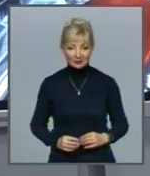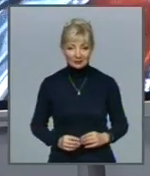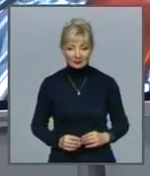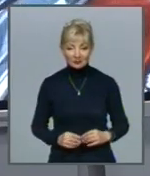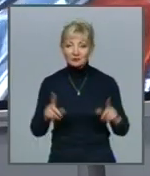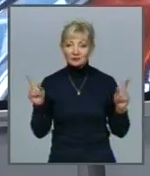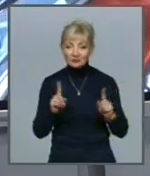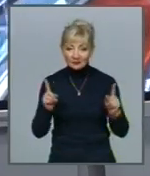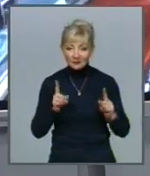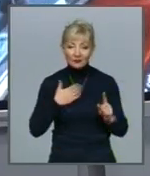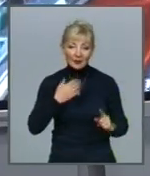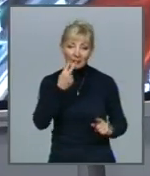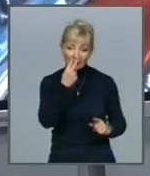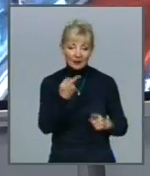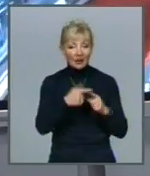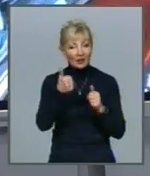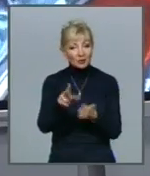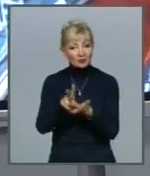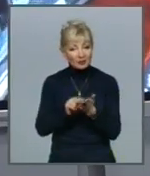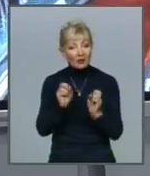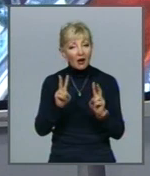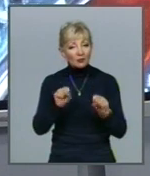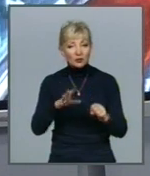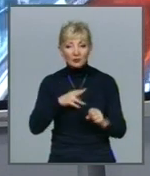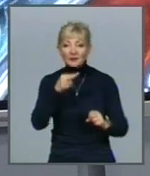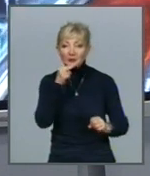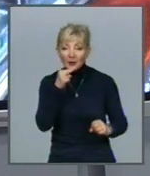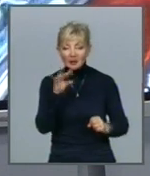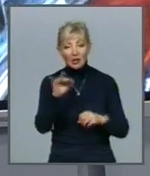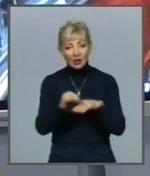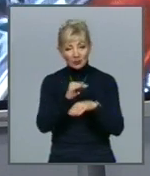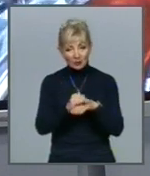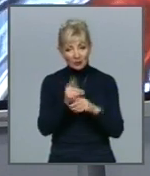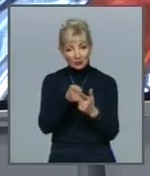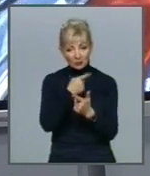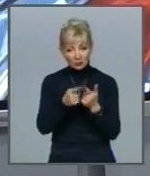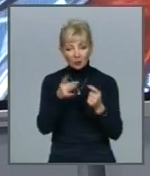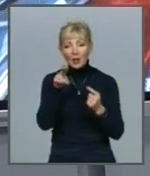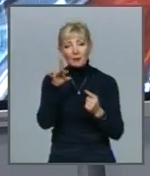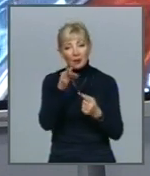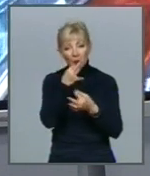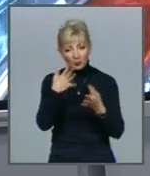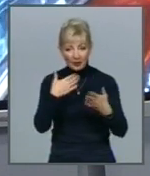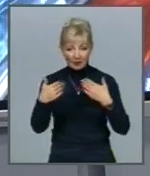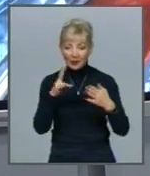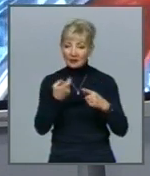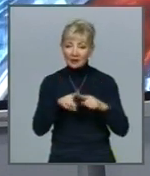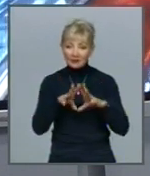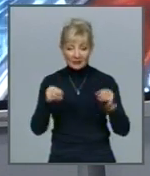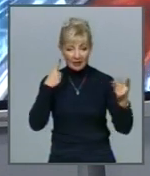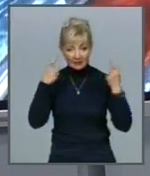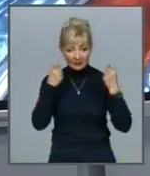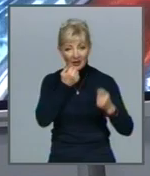Що ж, на мій погляд, це гарний приклад того Як можна бути уважнішими та добрішими один до одного за будь-яких обставин На цьому в мене вся